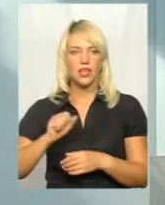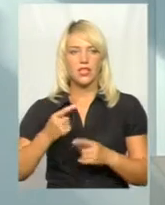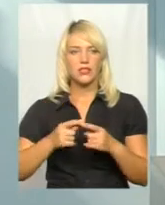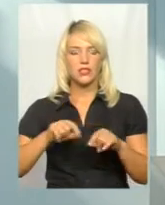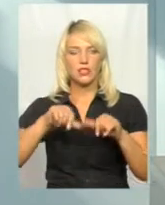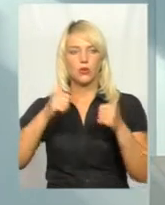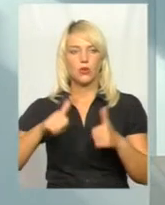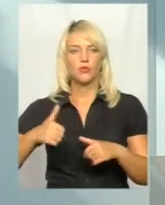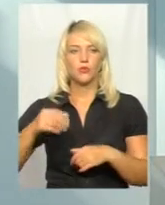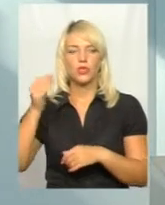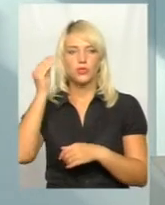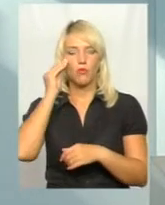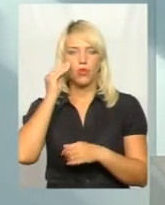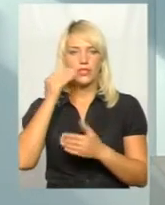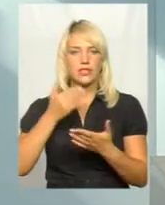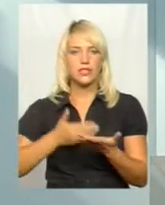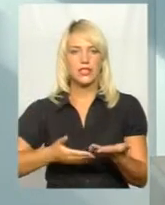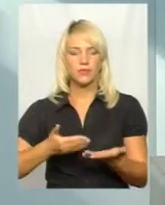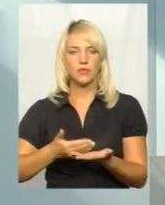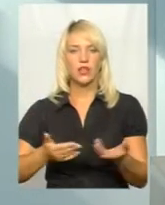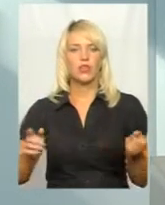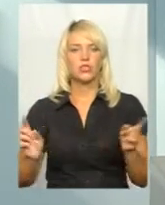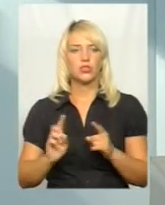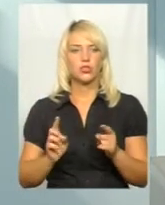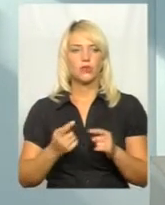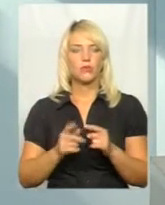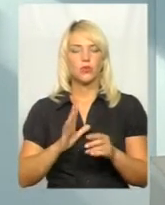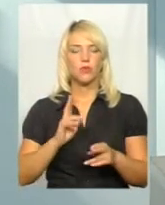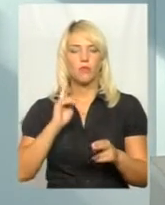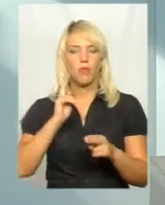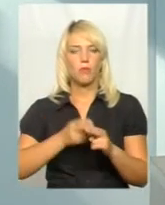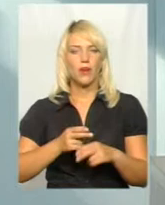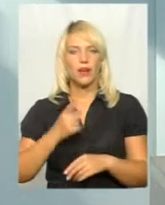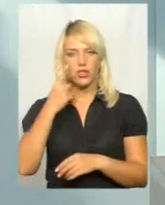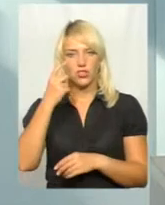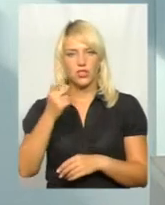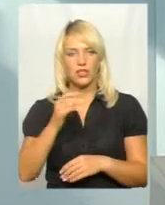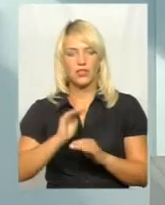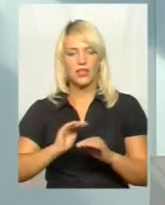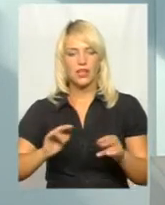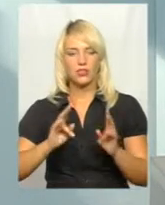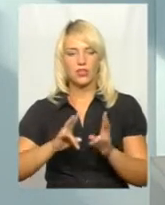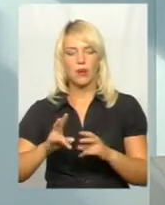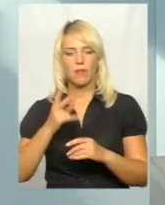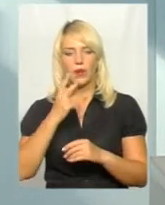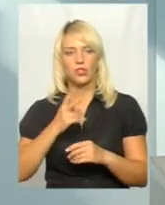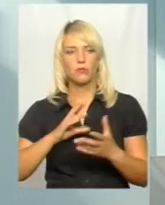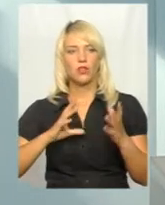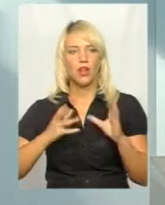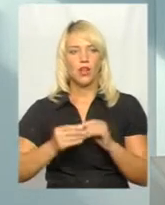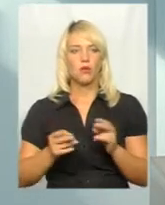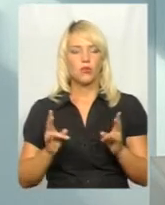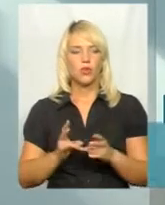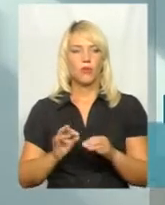скульптури з позиції, щоб попередження дитячого травматизму. І ми бачимо нагальну потребу в